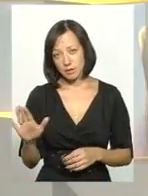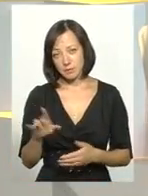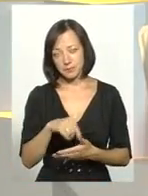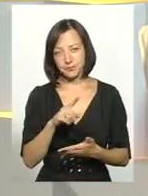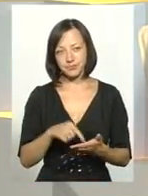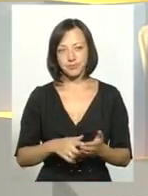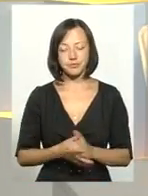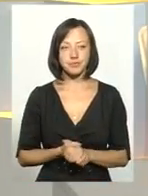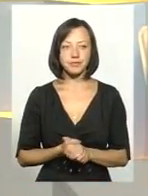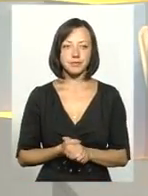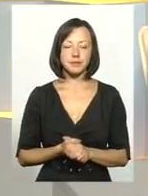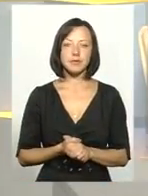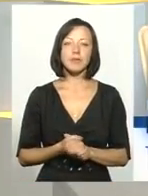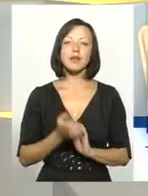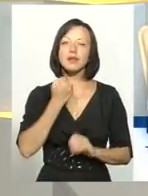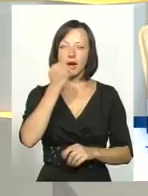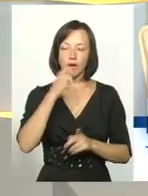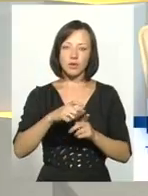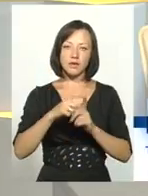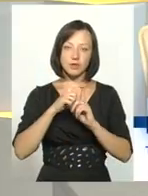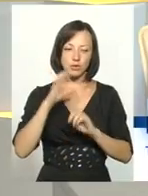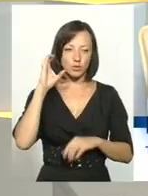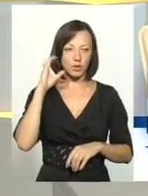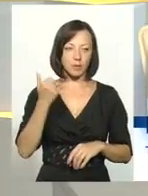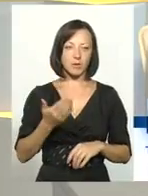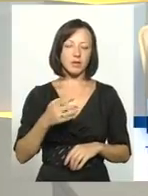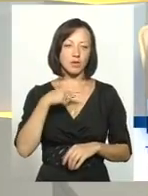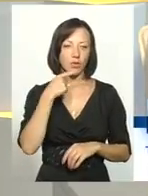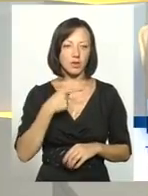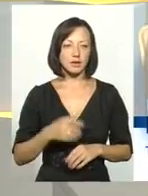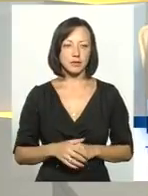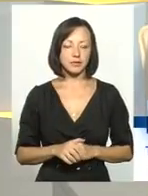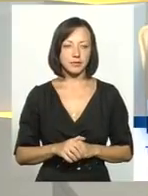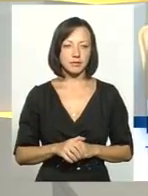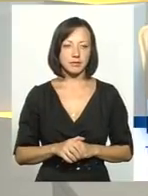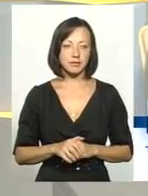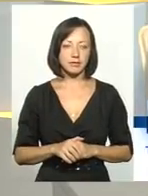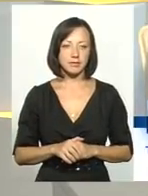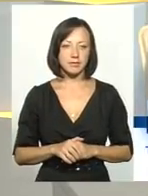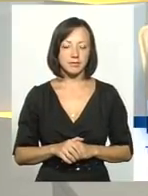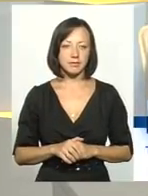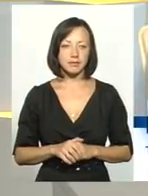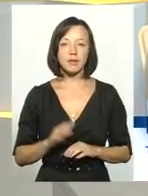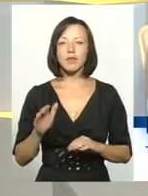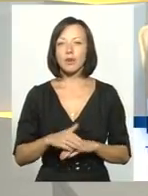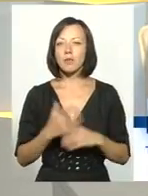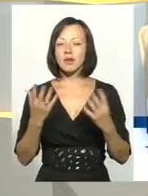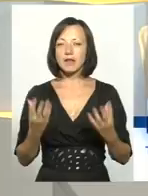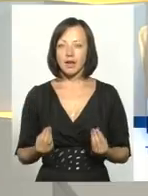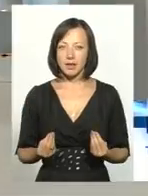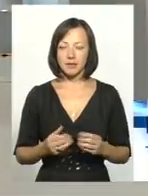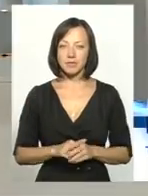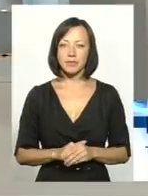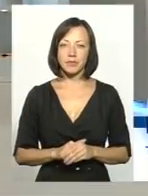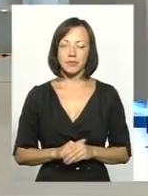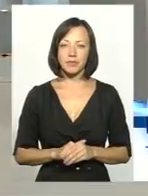Дякую за відповіді. 61-90-60. Слухаємо вас. Горій, будь ласка. Добрий день. Доброго здоров'я.